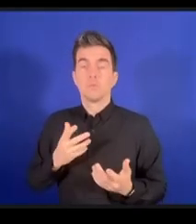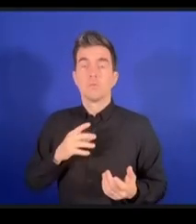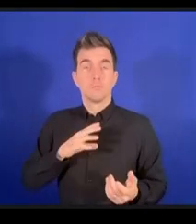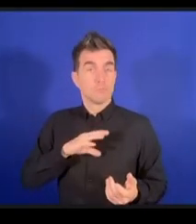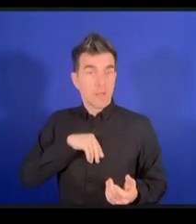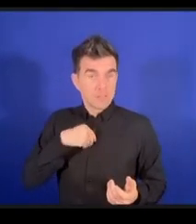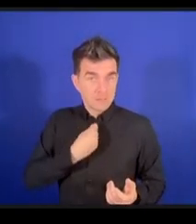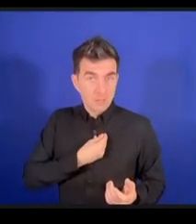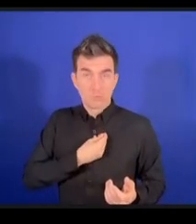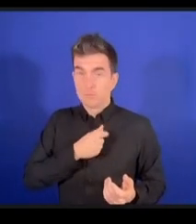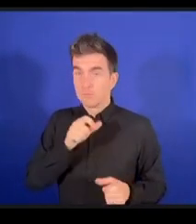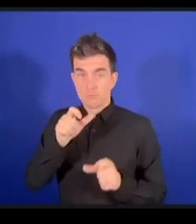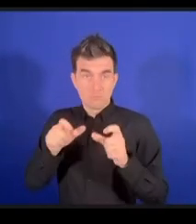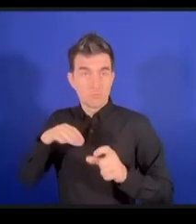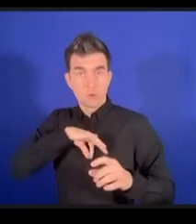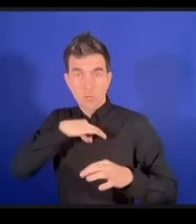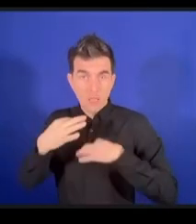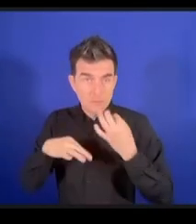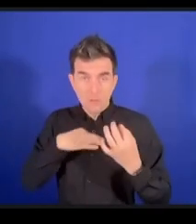Comme vous l'avez souvent vu,